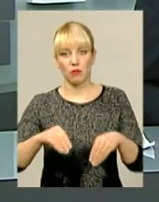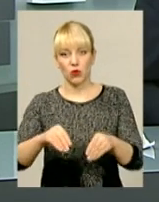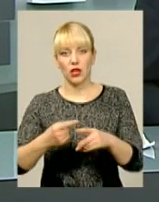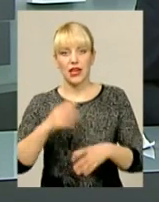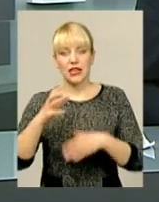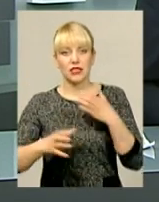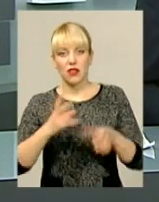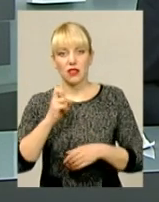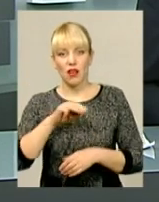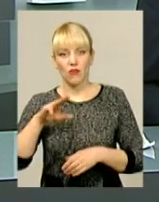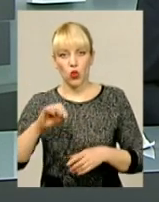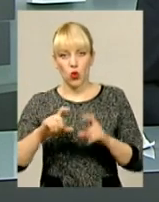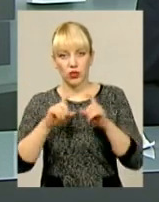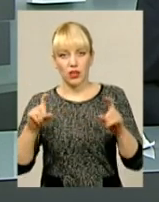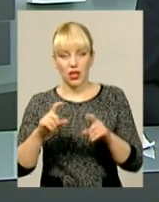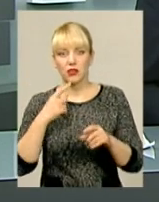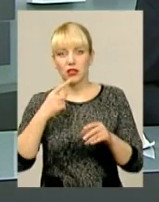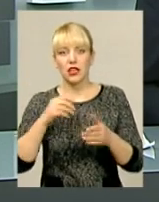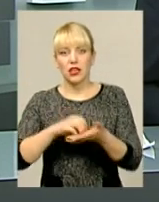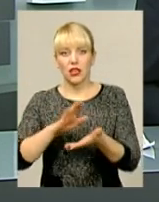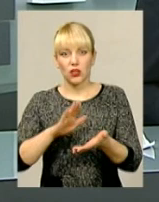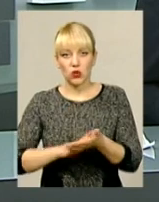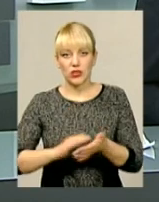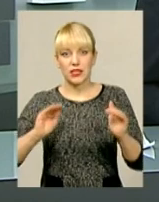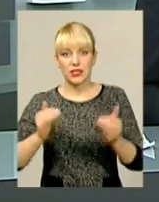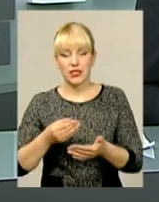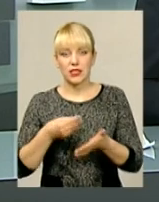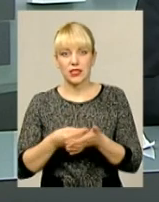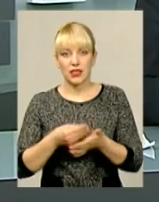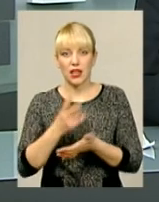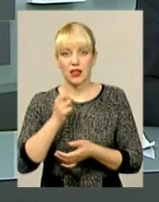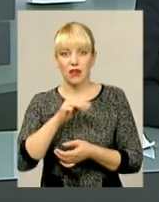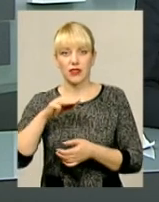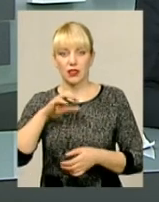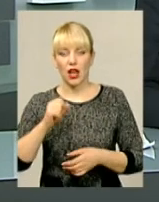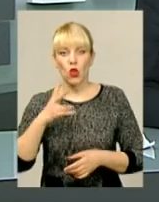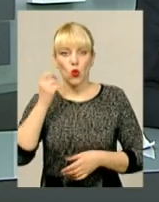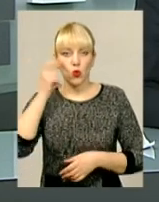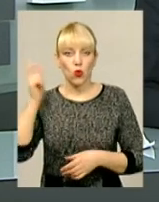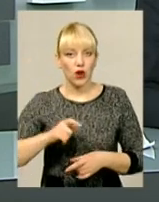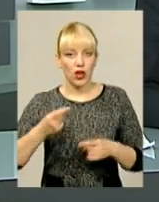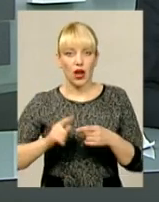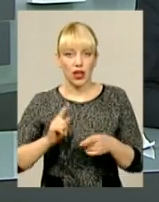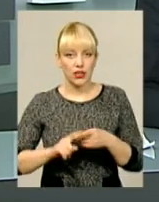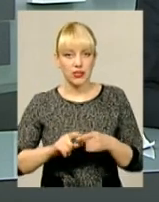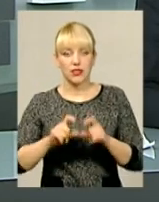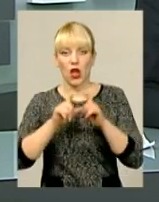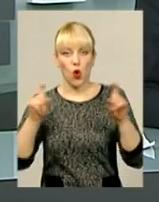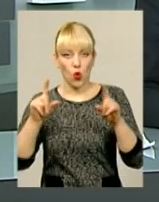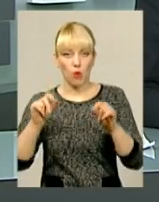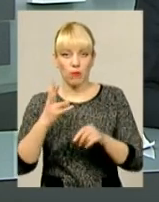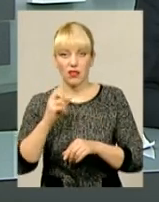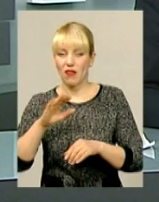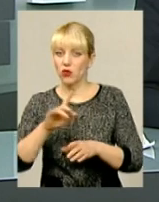нафтотрейдери декларують зниження ціни на нафту та продукти її переробки. Проте українські компанії не поспішають знижувати ціни на